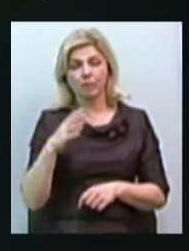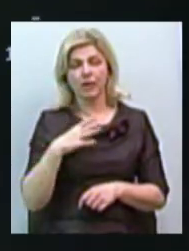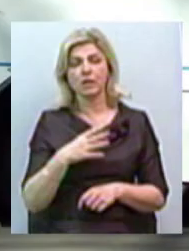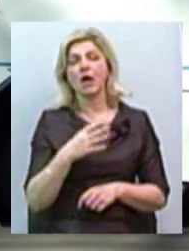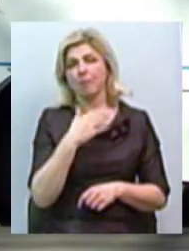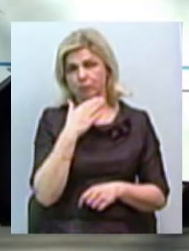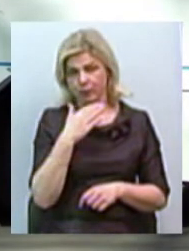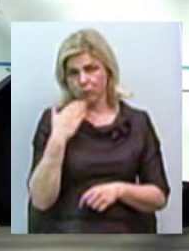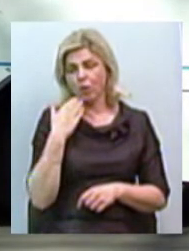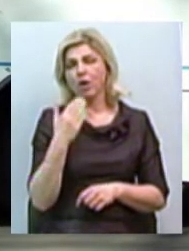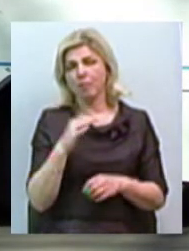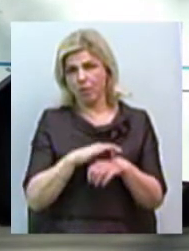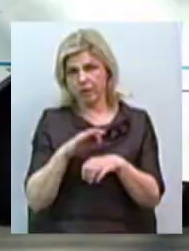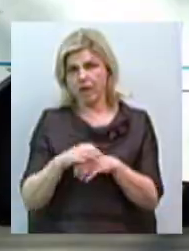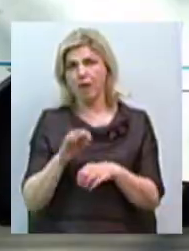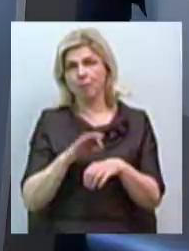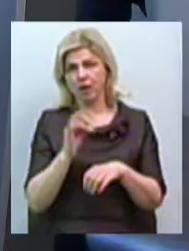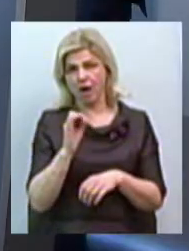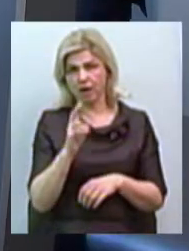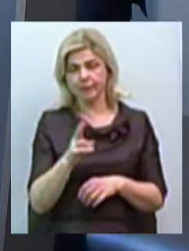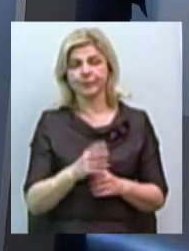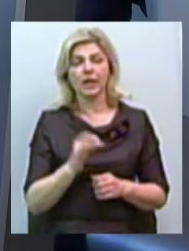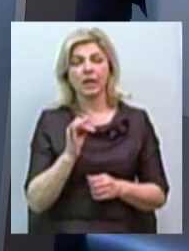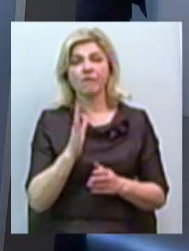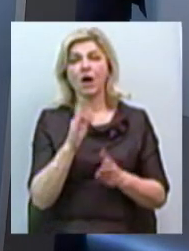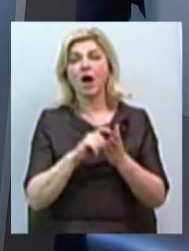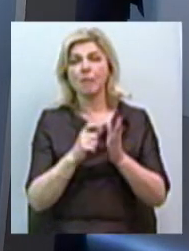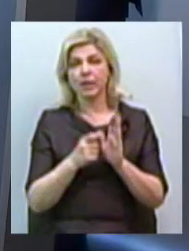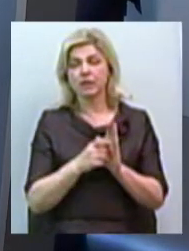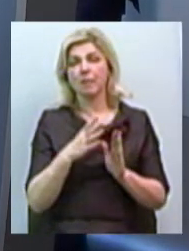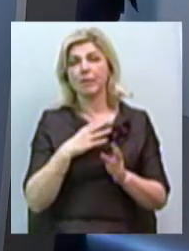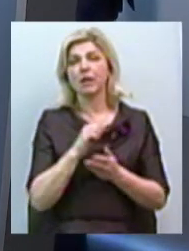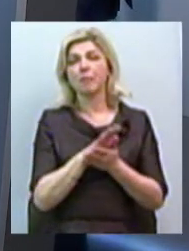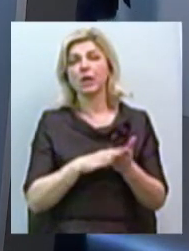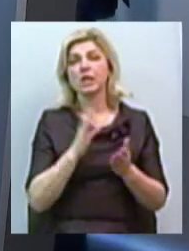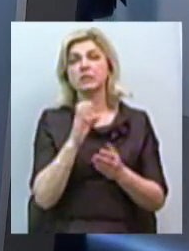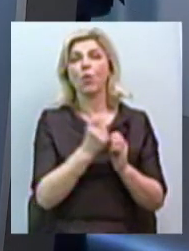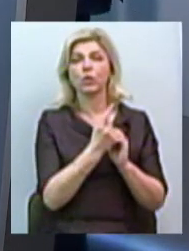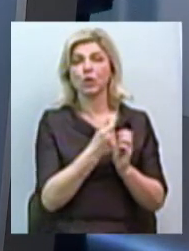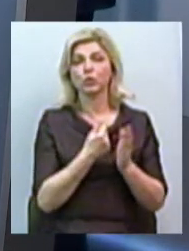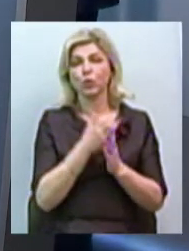залоз. Загалом прийом медиків у виїзному кабінеті тривав з 11 до 14 години.